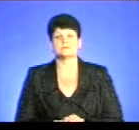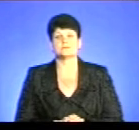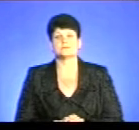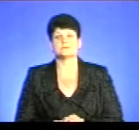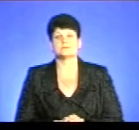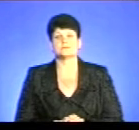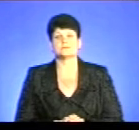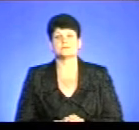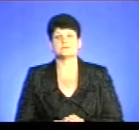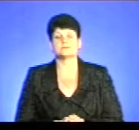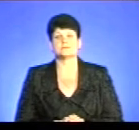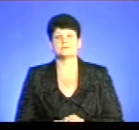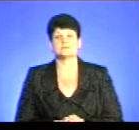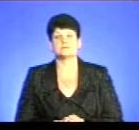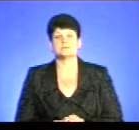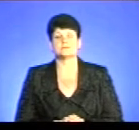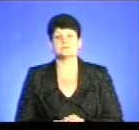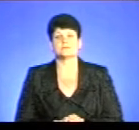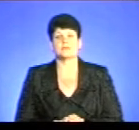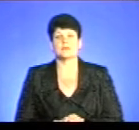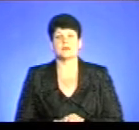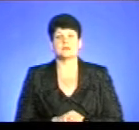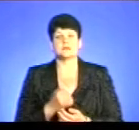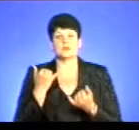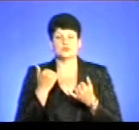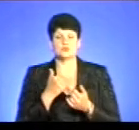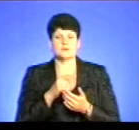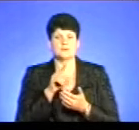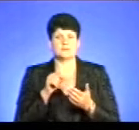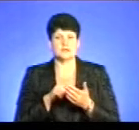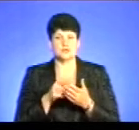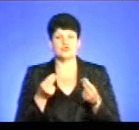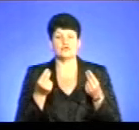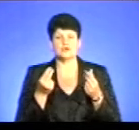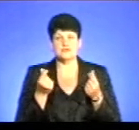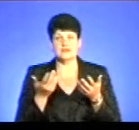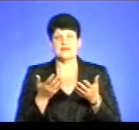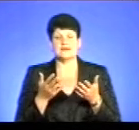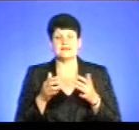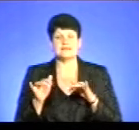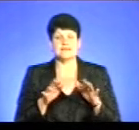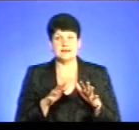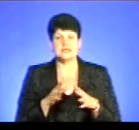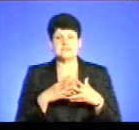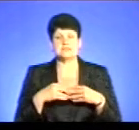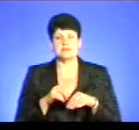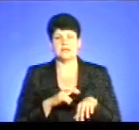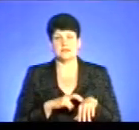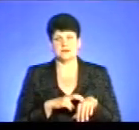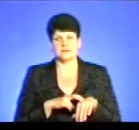25 97. І наразі хочу поставити запитання щодо фінансування діяльності сімейних лікарів.